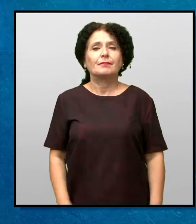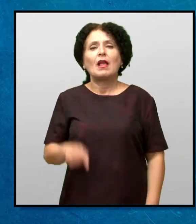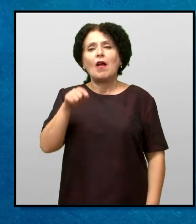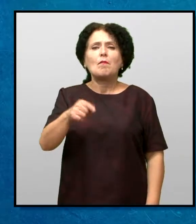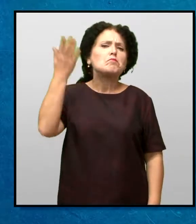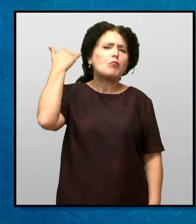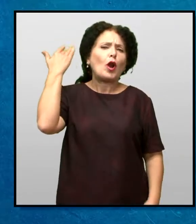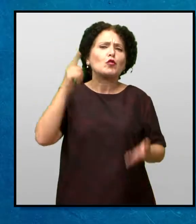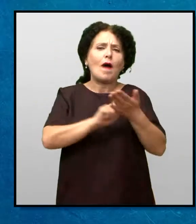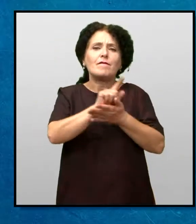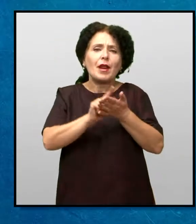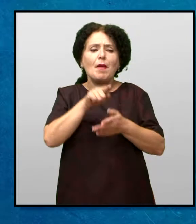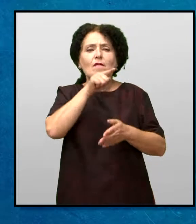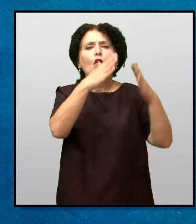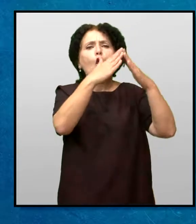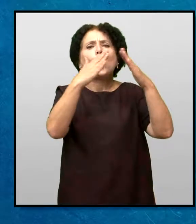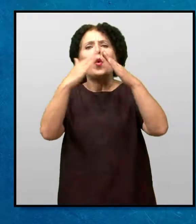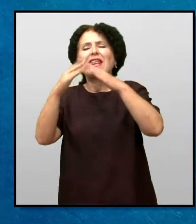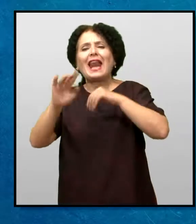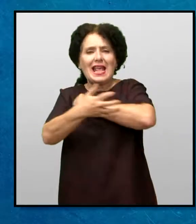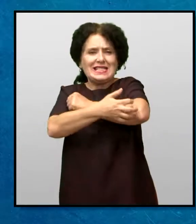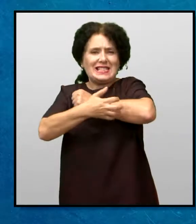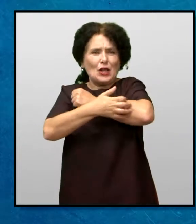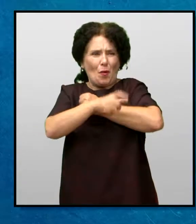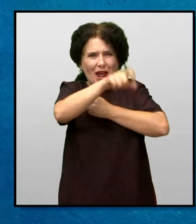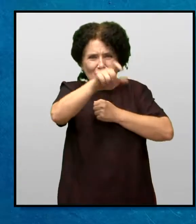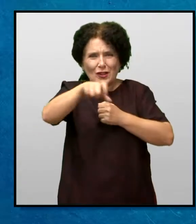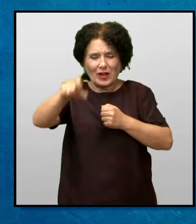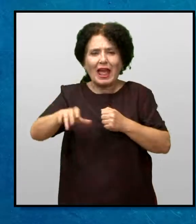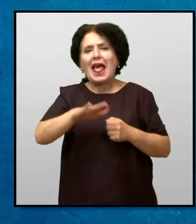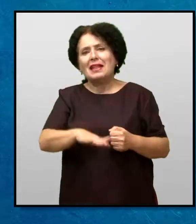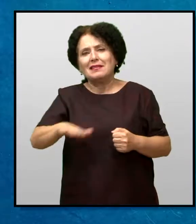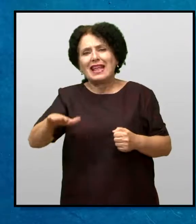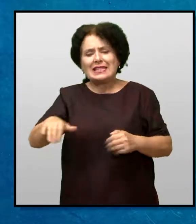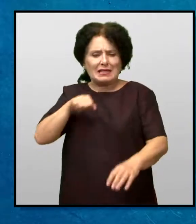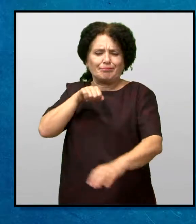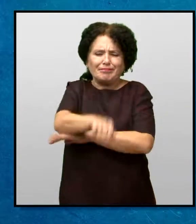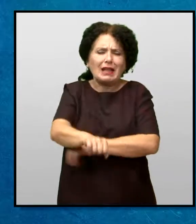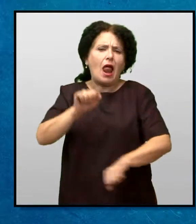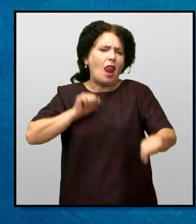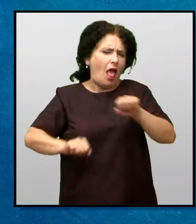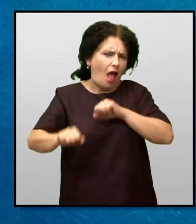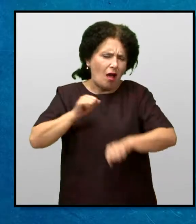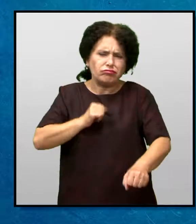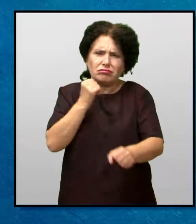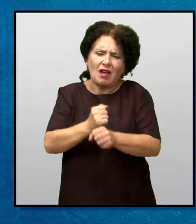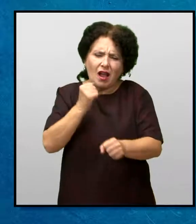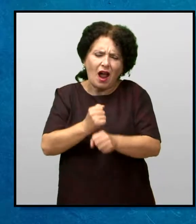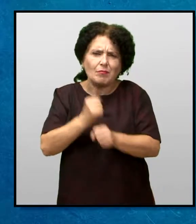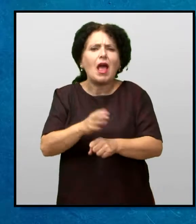Во тоа време, во домовите на сиромашните луѓе Децата биле принудени напорно да работат